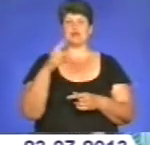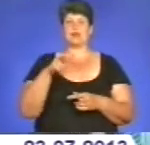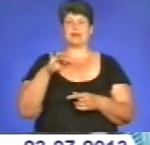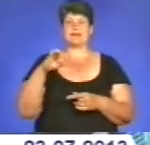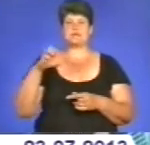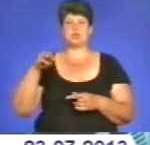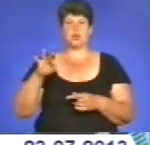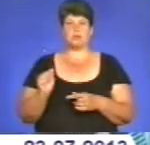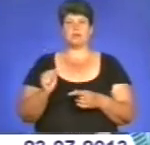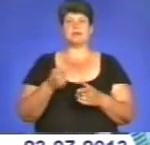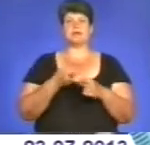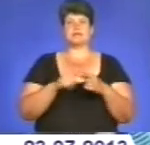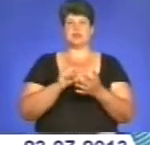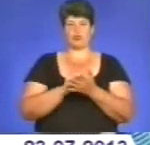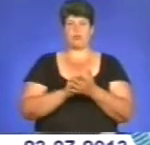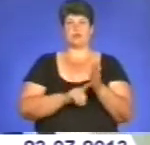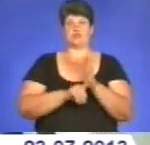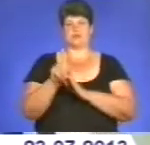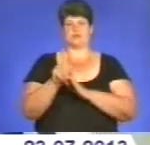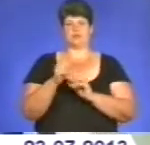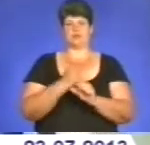біометричний документ пішов у серійний друк.